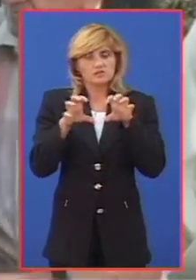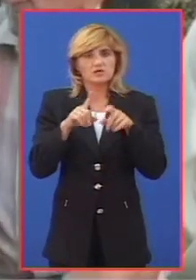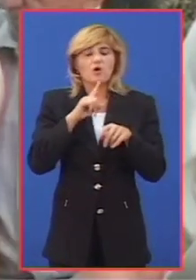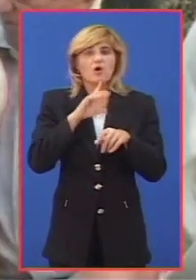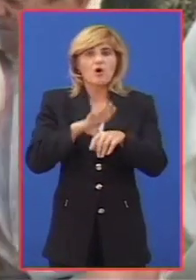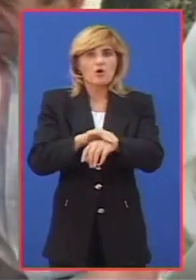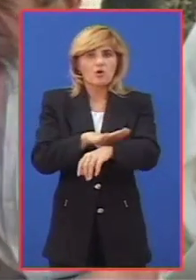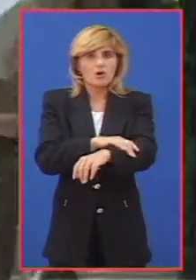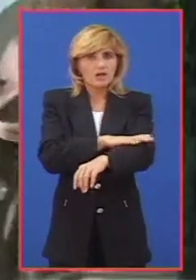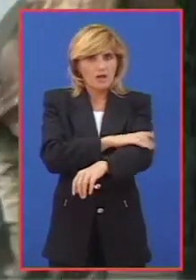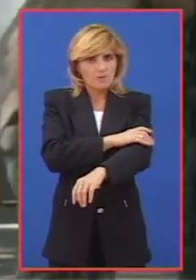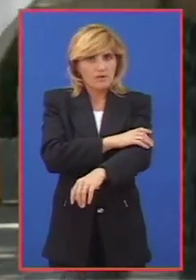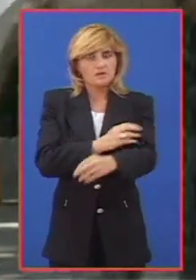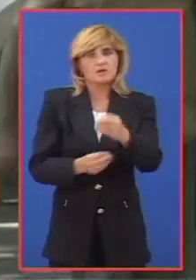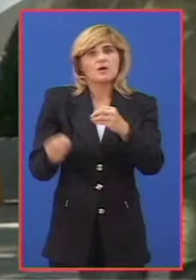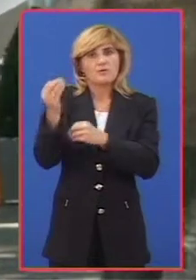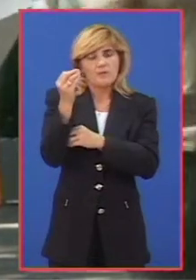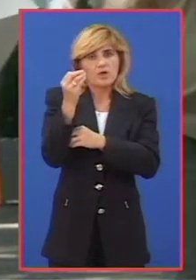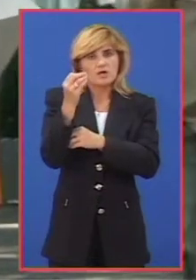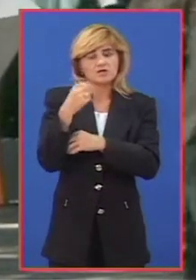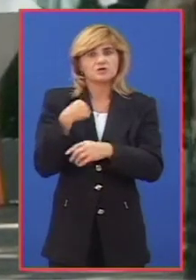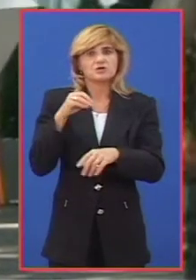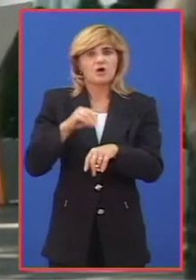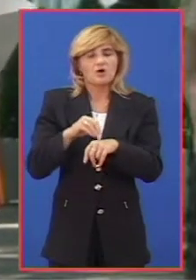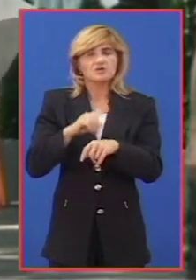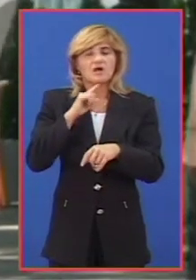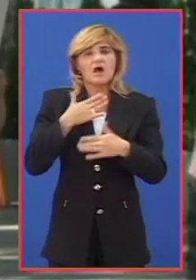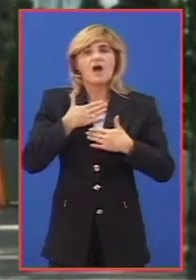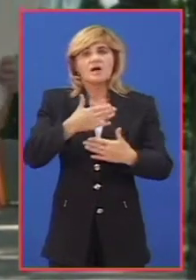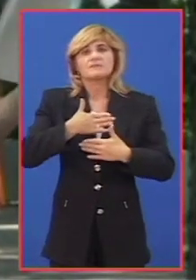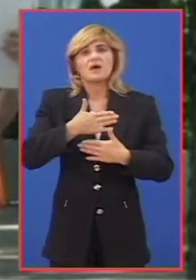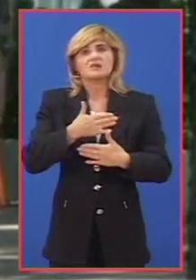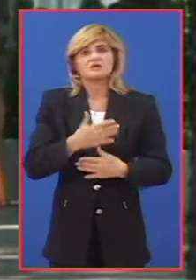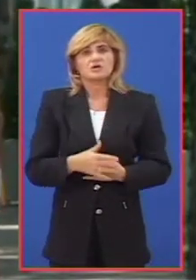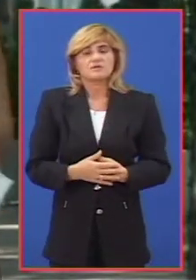Kod reumatičara, bolovi će biti povečani, a te gobe će imati i astmatičari.